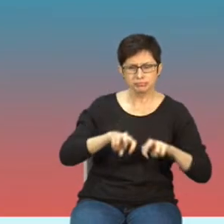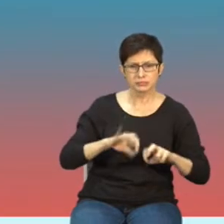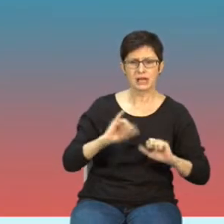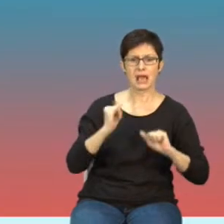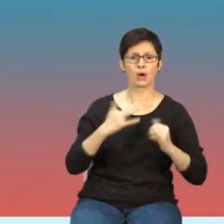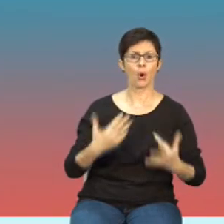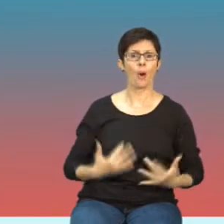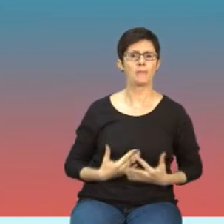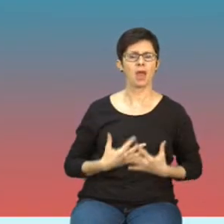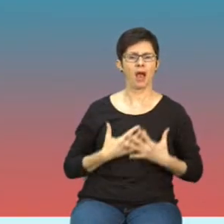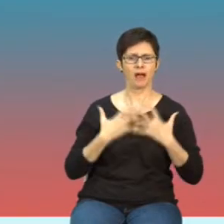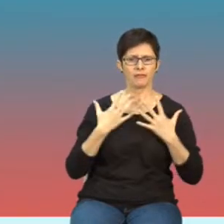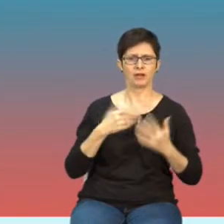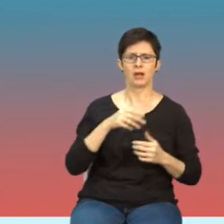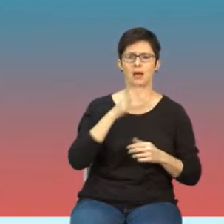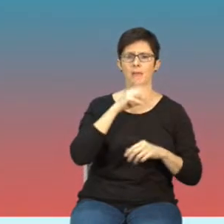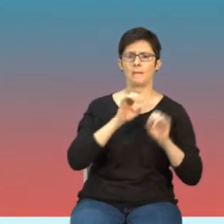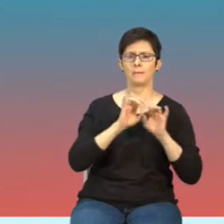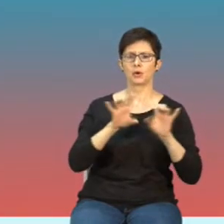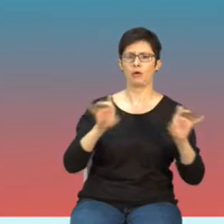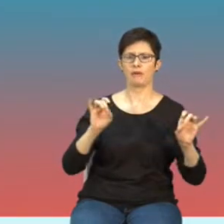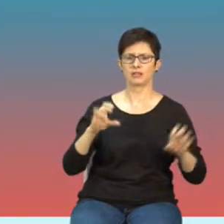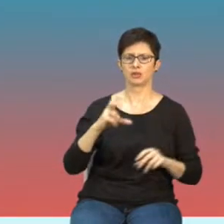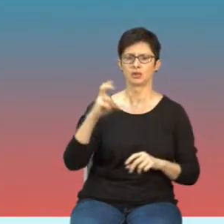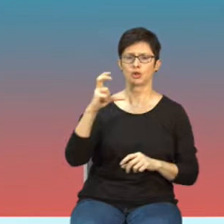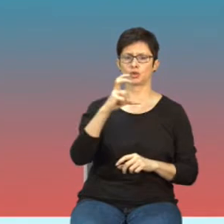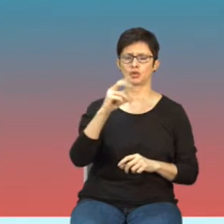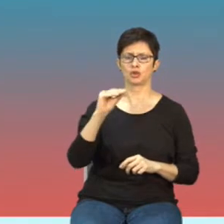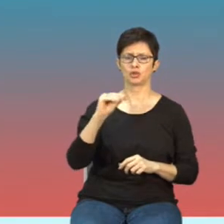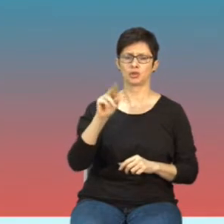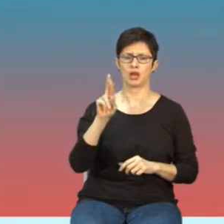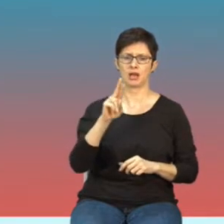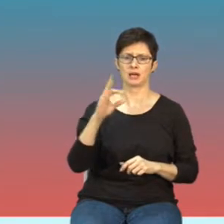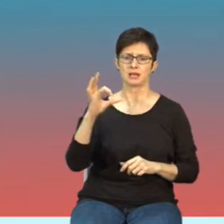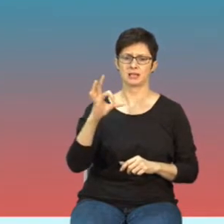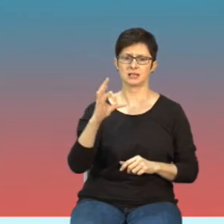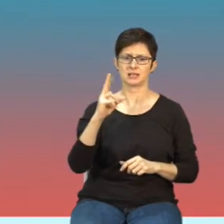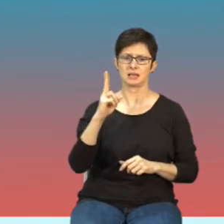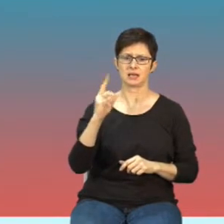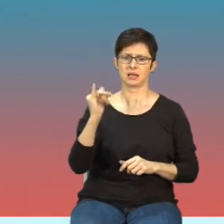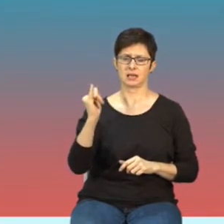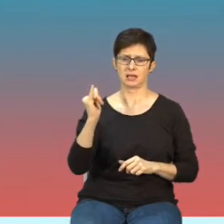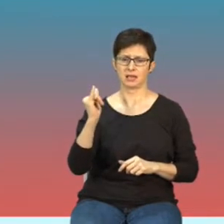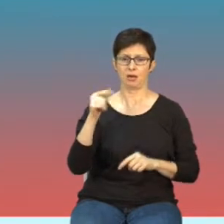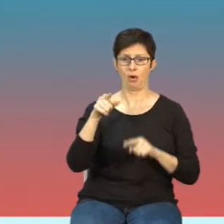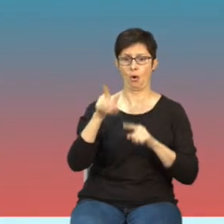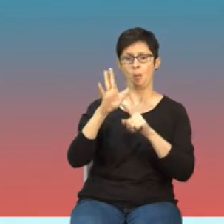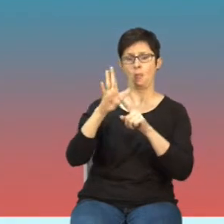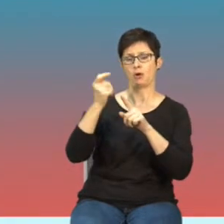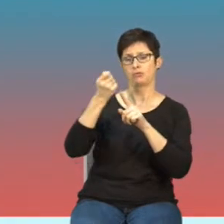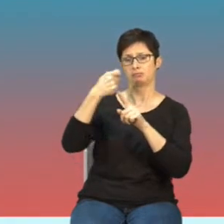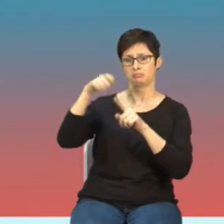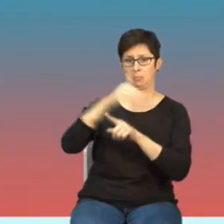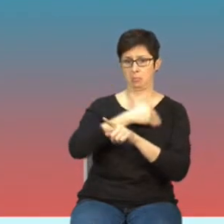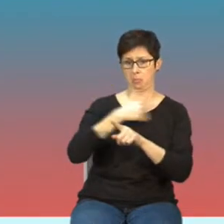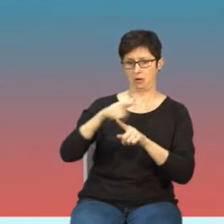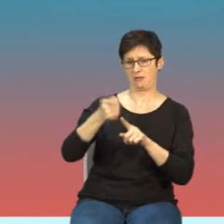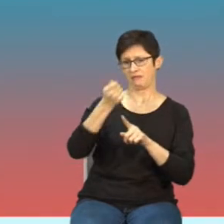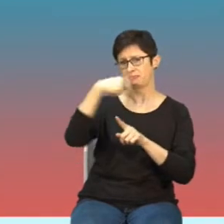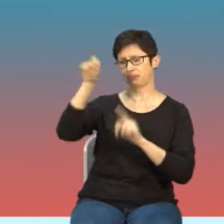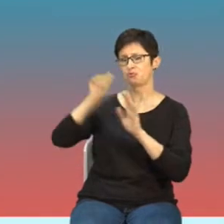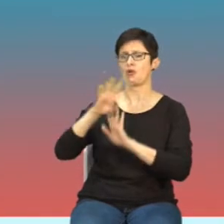profesor Przemysław Czerski, który notabene później z Polski wyjechał i zrobił wielką karierę w Stanach